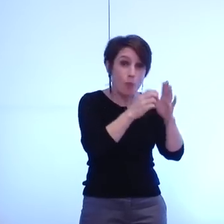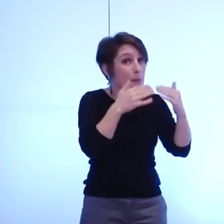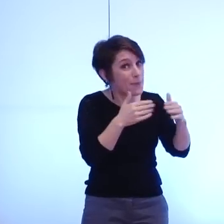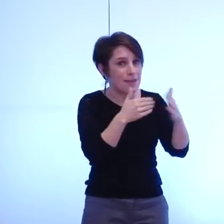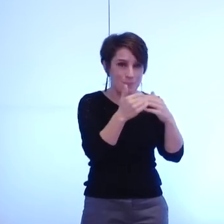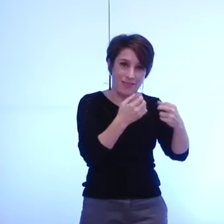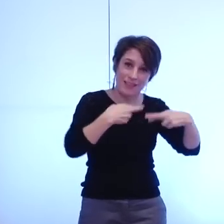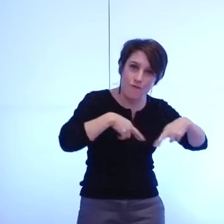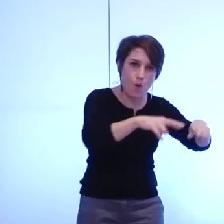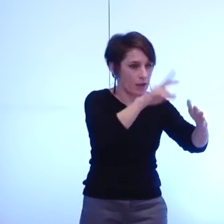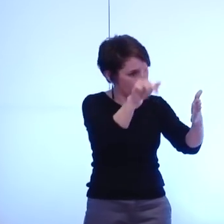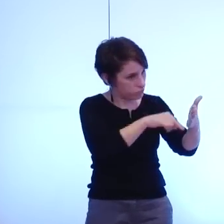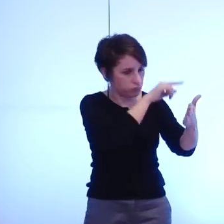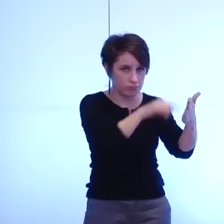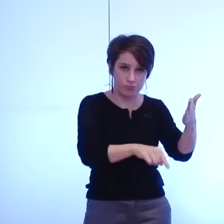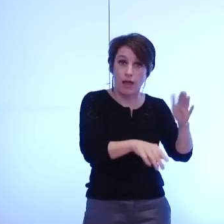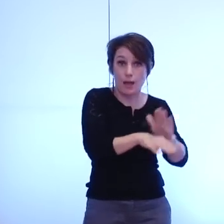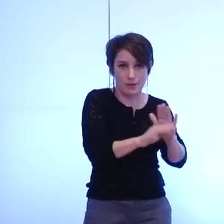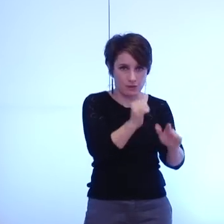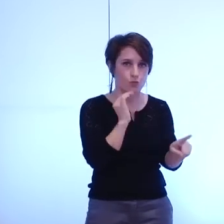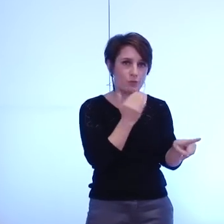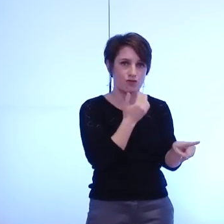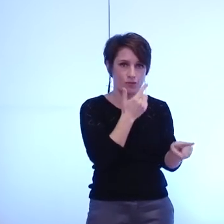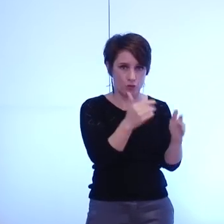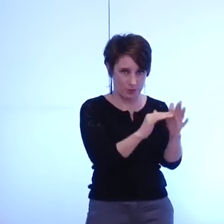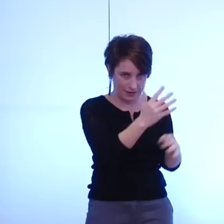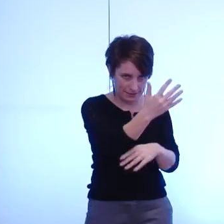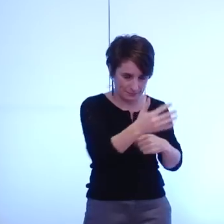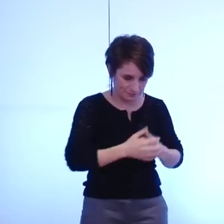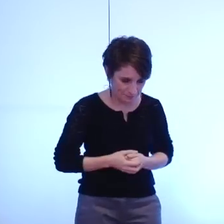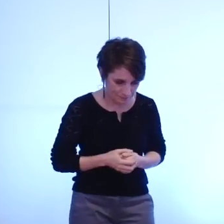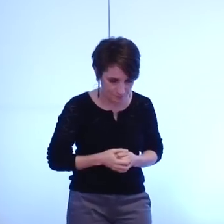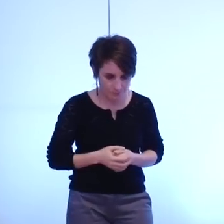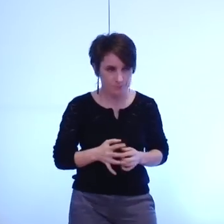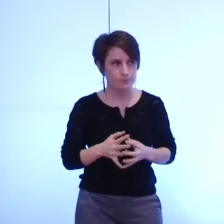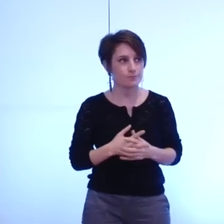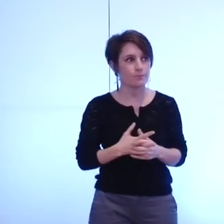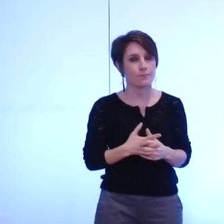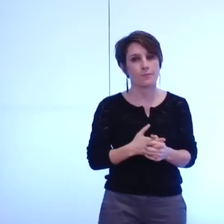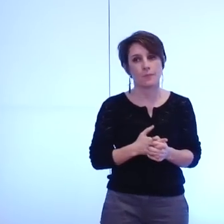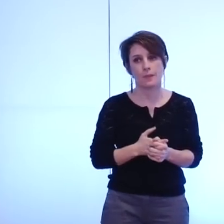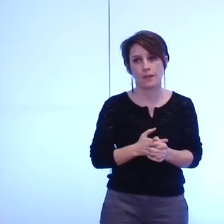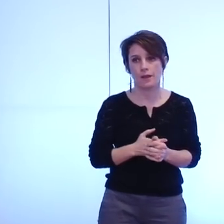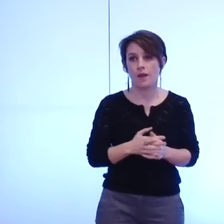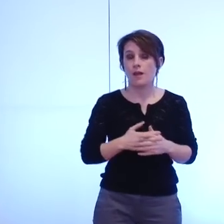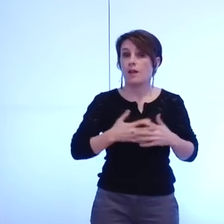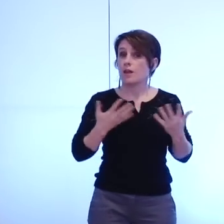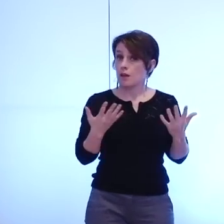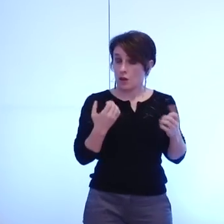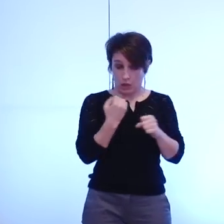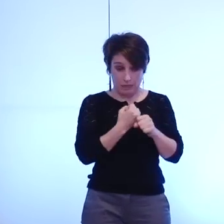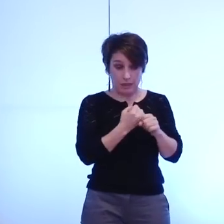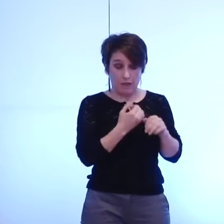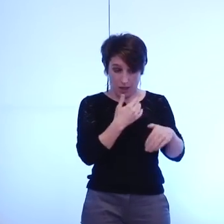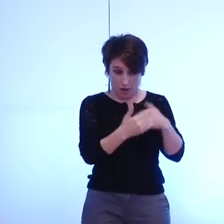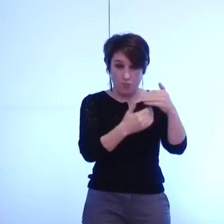la voirie à partir du 1er janvier enfin on peut souligner et le travail est encore en cours en ce